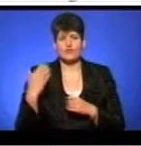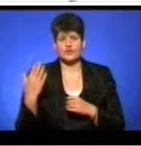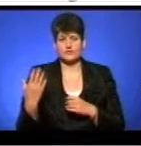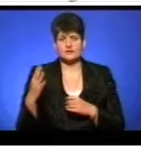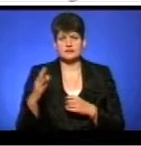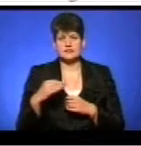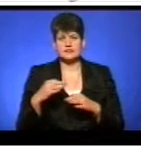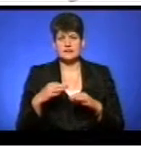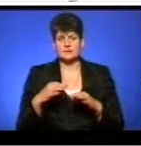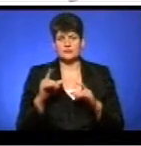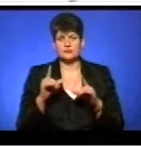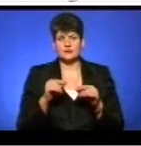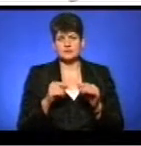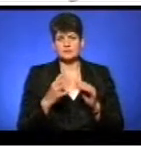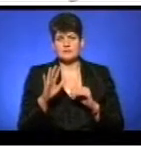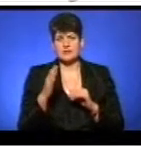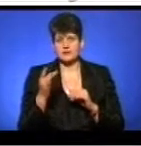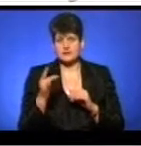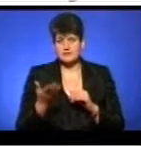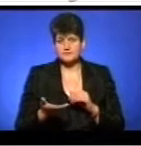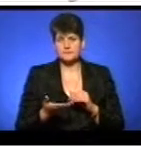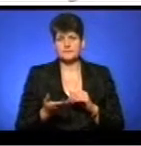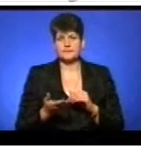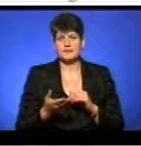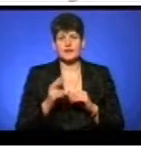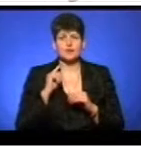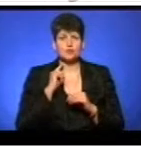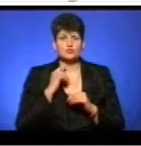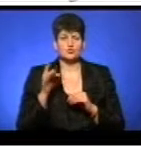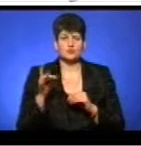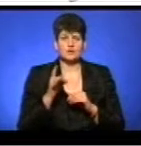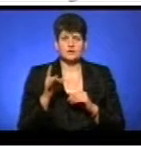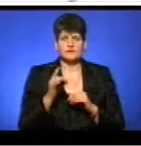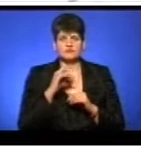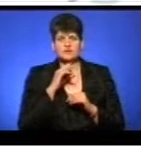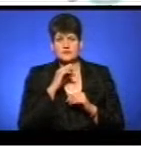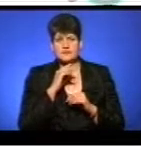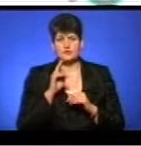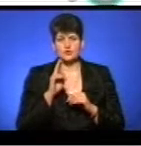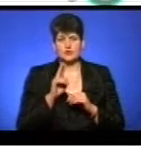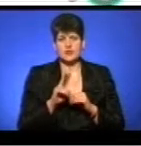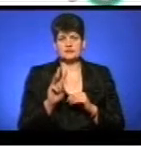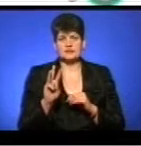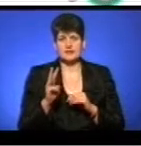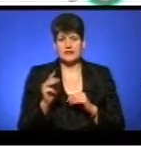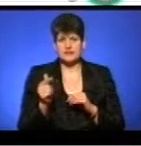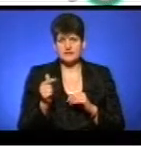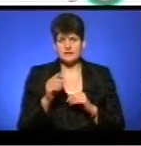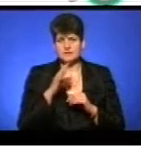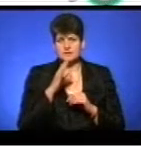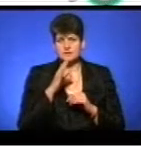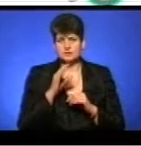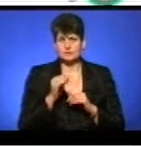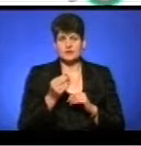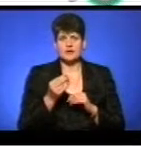весь транспорт коштує проїзд 5 гривень, в Луцьку, Рівному, в Чернівцях тролейбус коштує 3 гривні, маршрутні